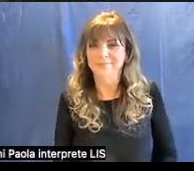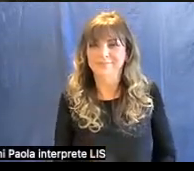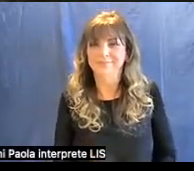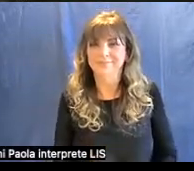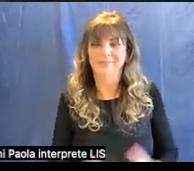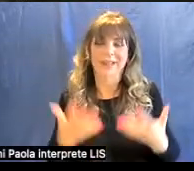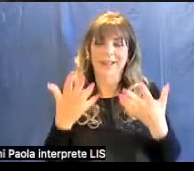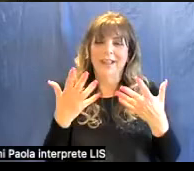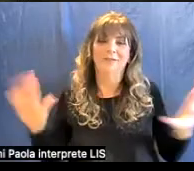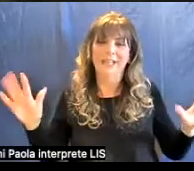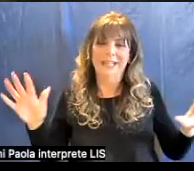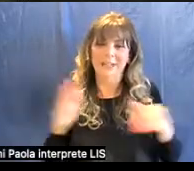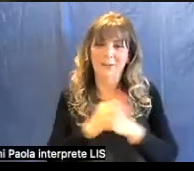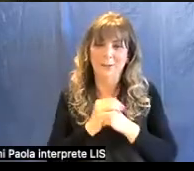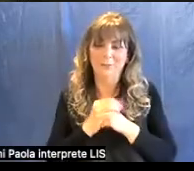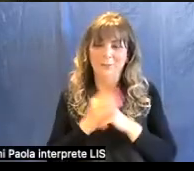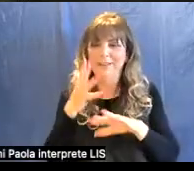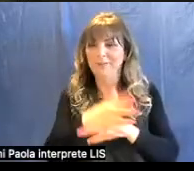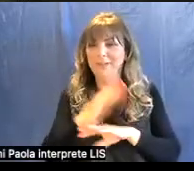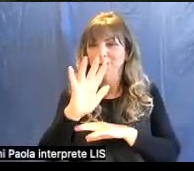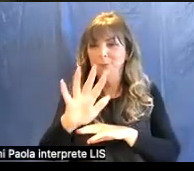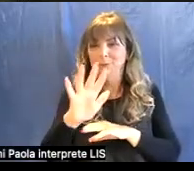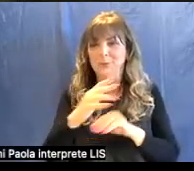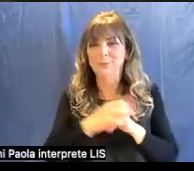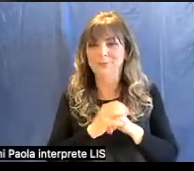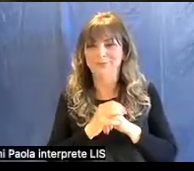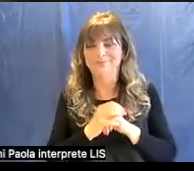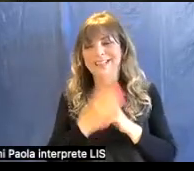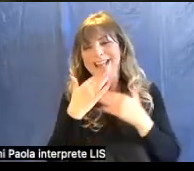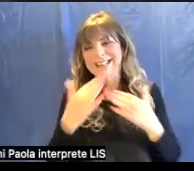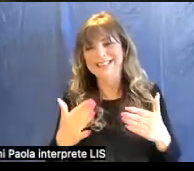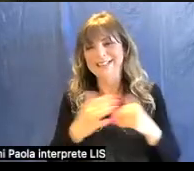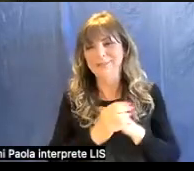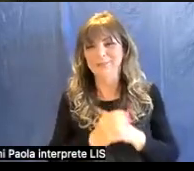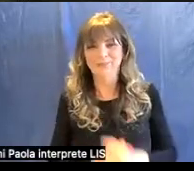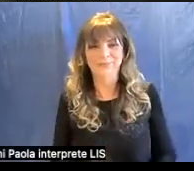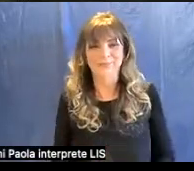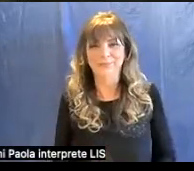qui il mio intervento. Vi ringrazio.